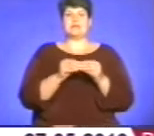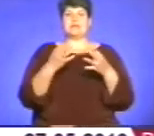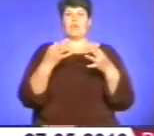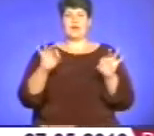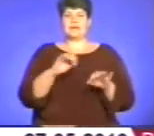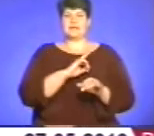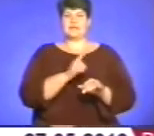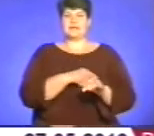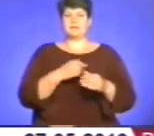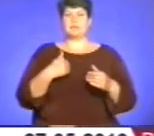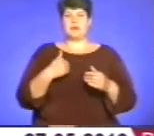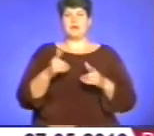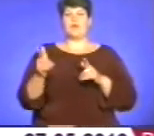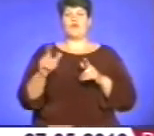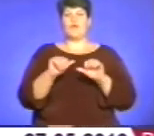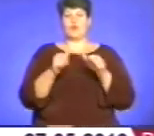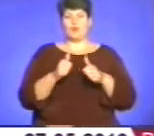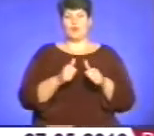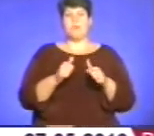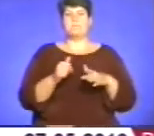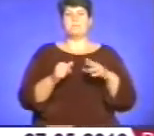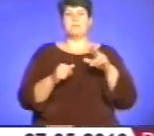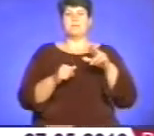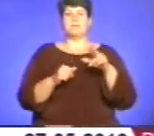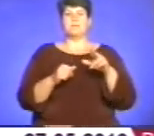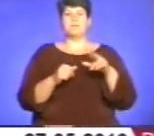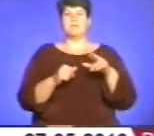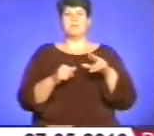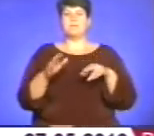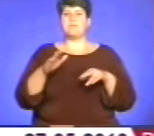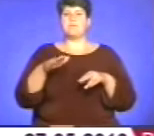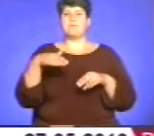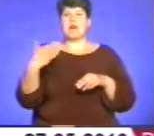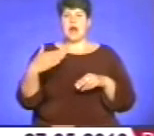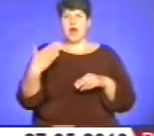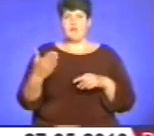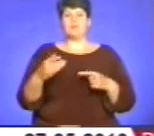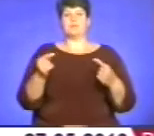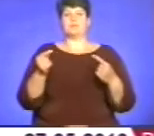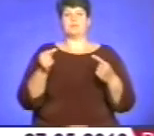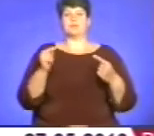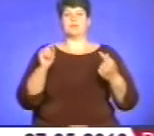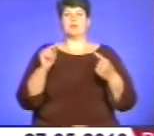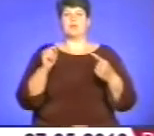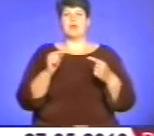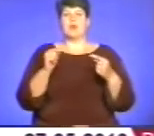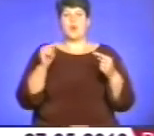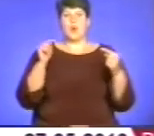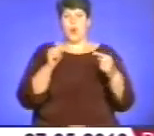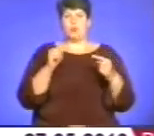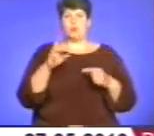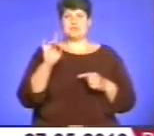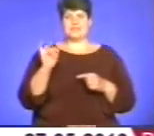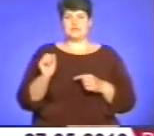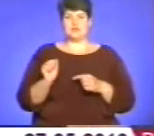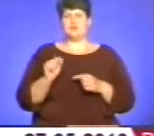формуємо право за парламентську опозицію, і це однозначно, що ми будемо в опозиції у цій влади. Хто би там що, як не хотів зараз